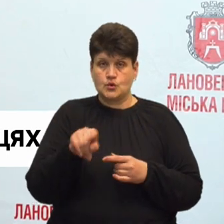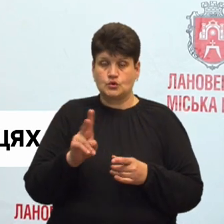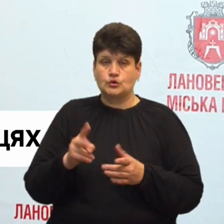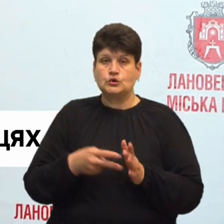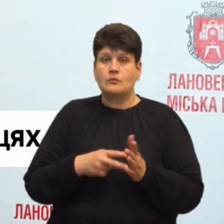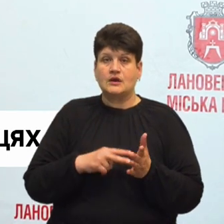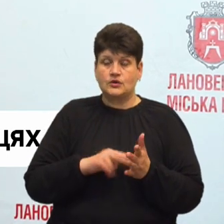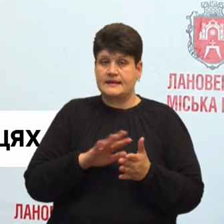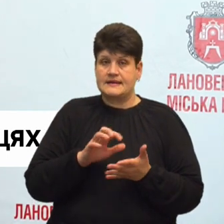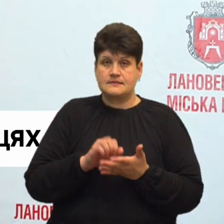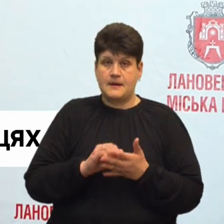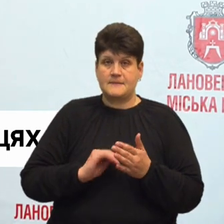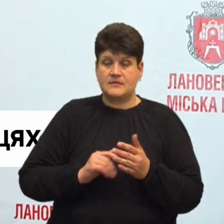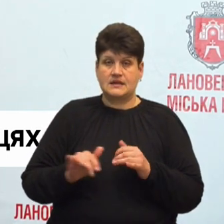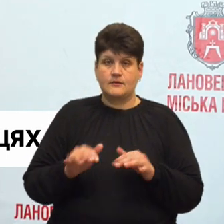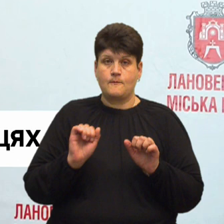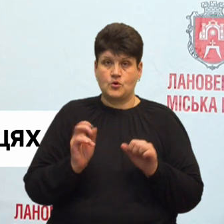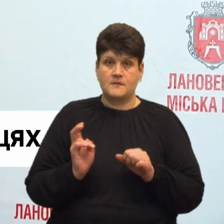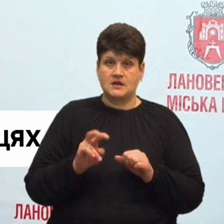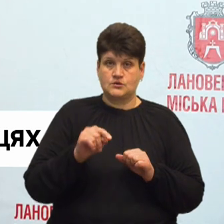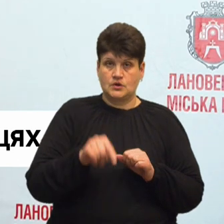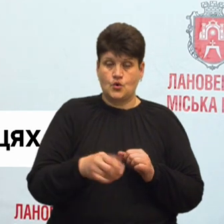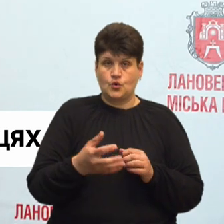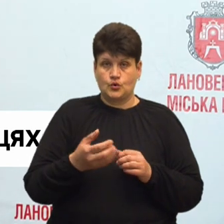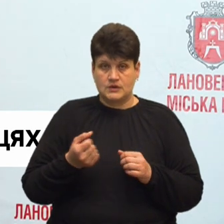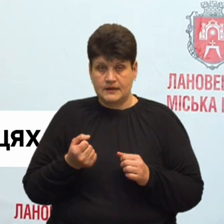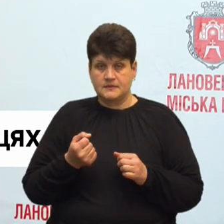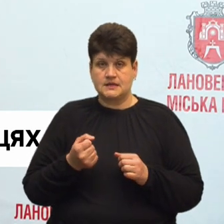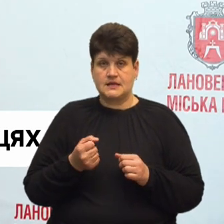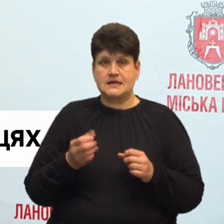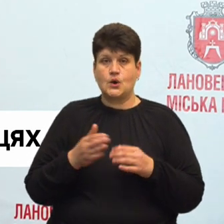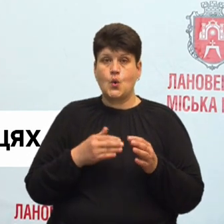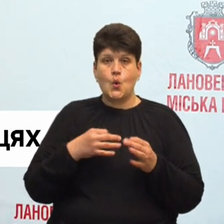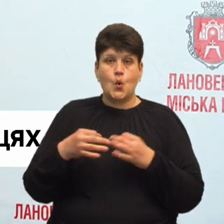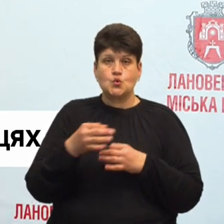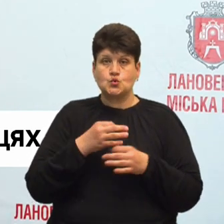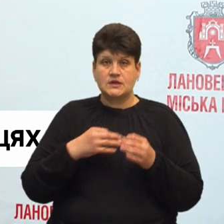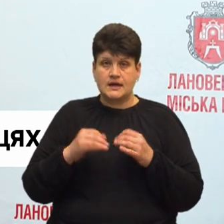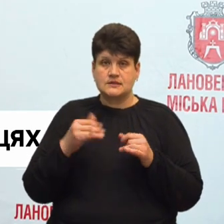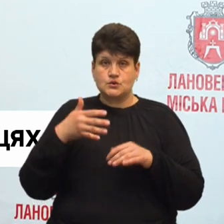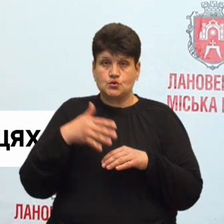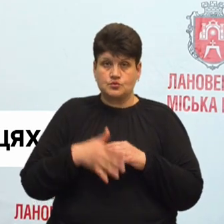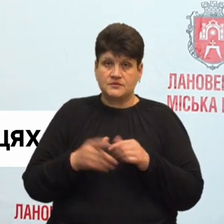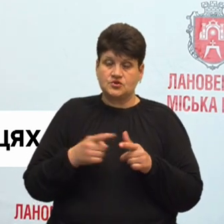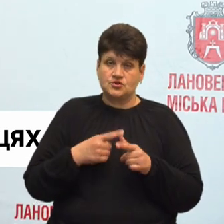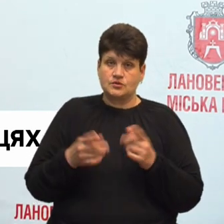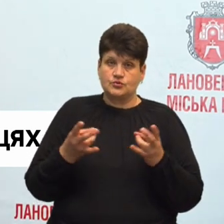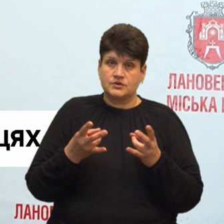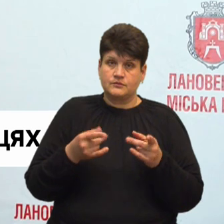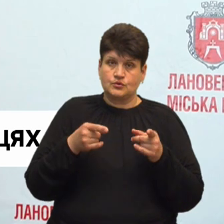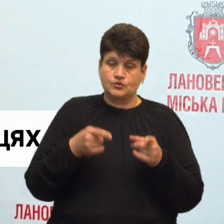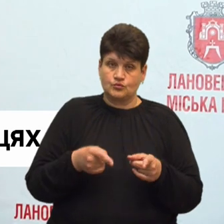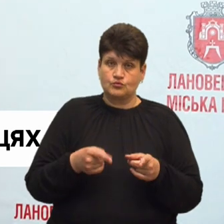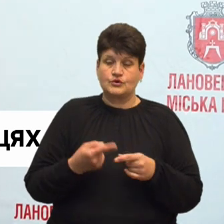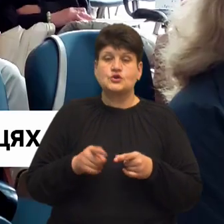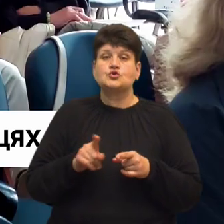займається підприємцем діяльністю, він може сюди прийти, отримати фахову консультацію і зрозуміти, чи потрібно йому напрямок бізнесу і